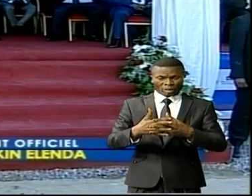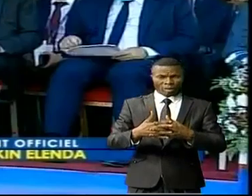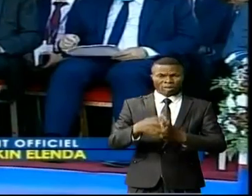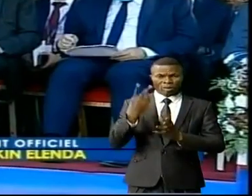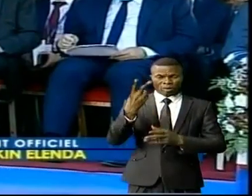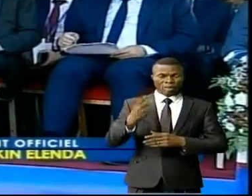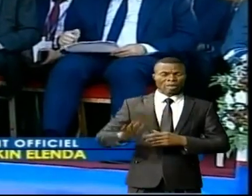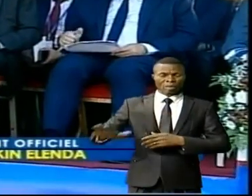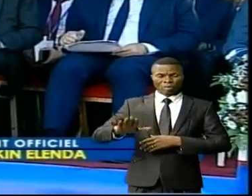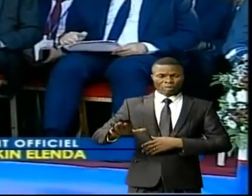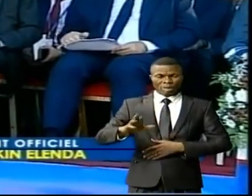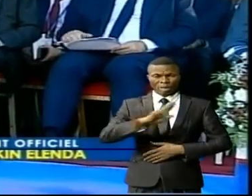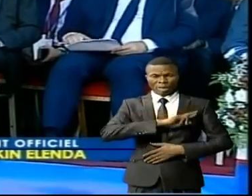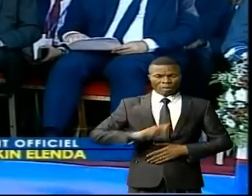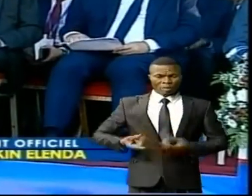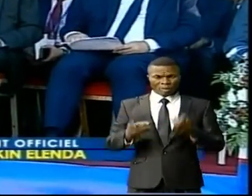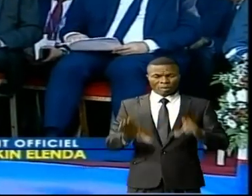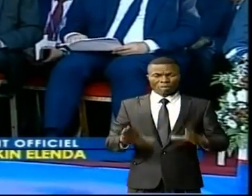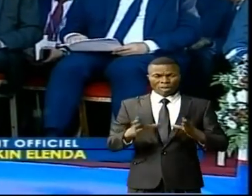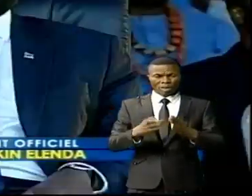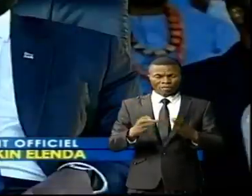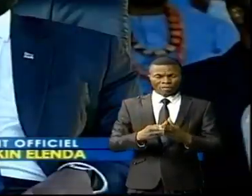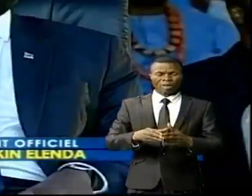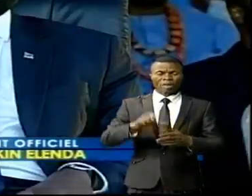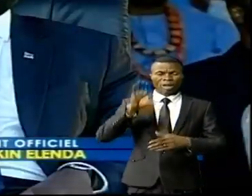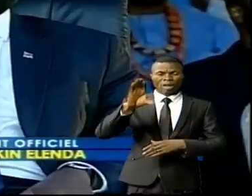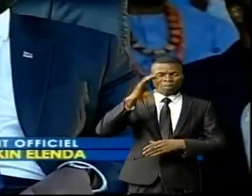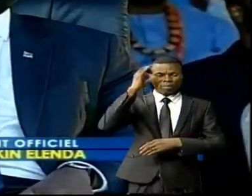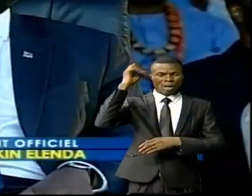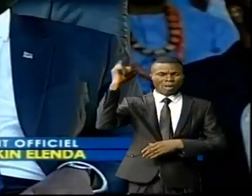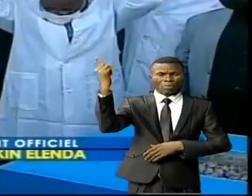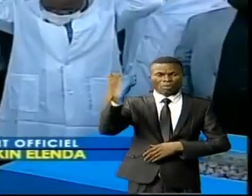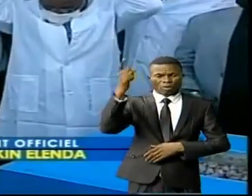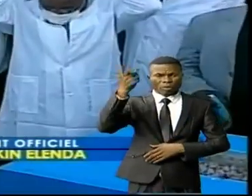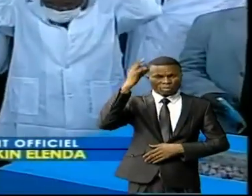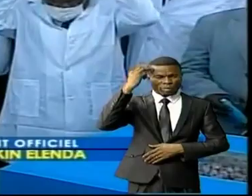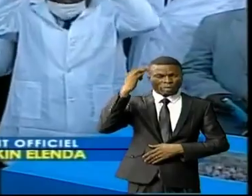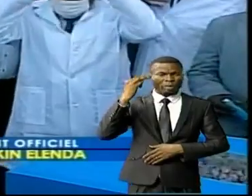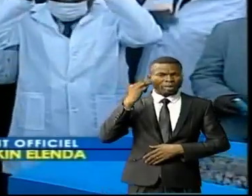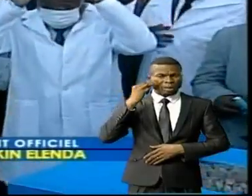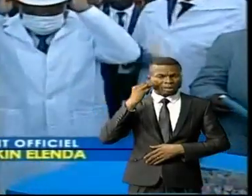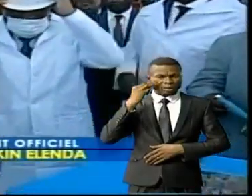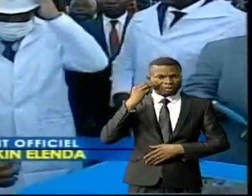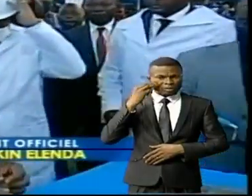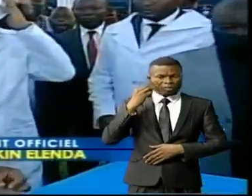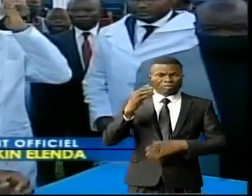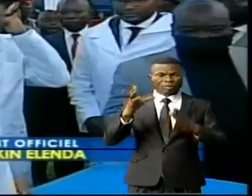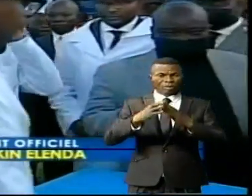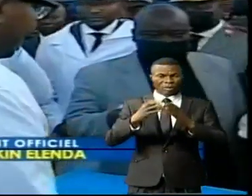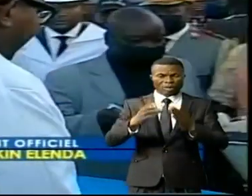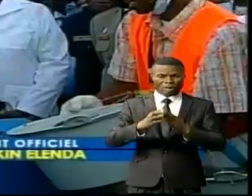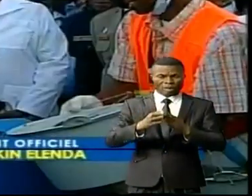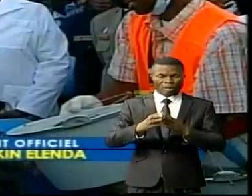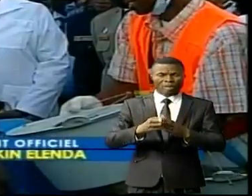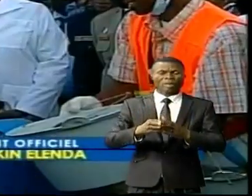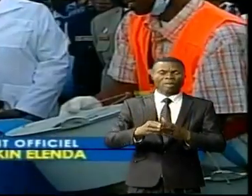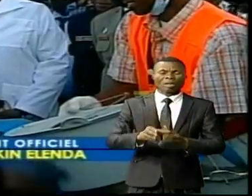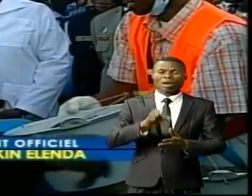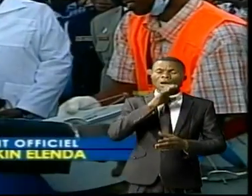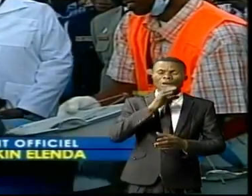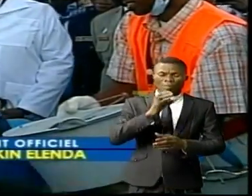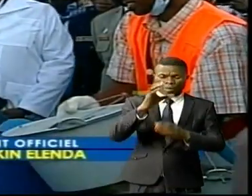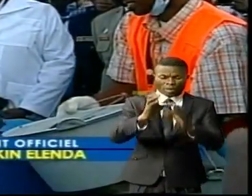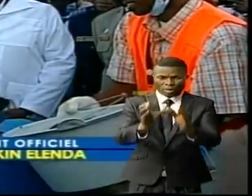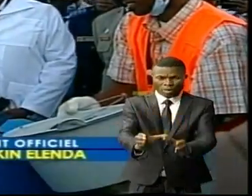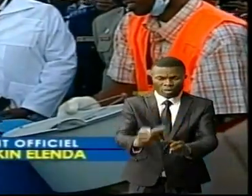groupe Banque mondiale. Le premier ministre Jean-Michel Samaloukonde Kienge, représentant personnel du chef de l'État, a posé la pierre pour le